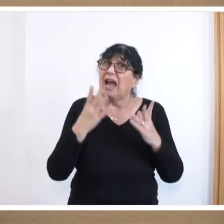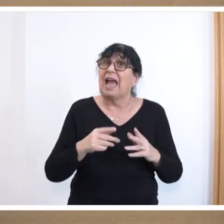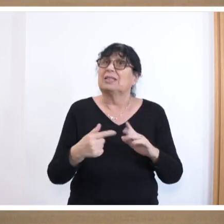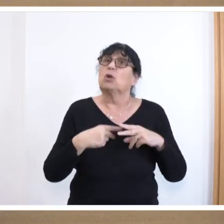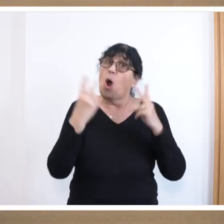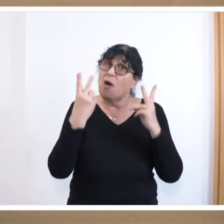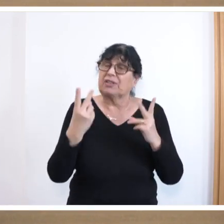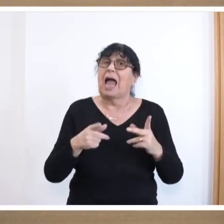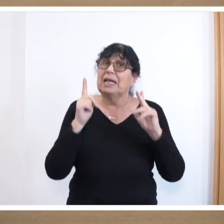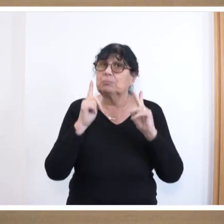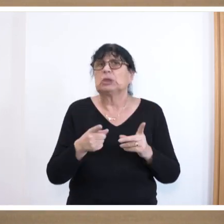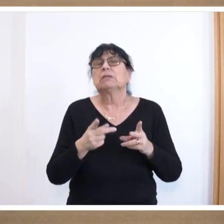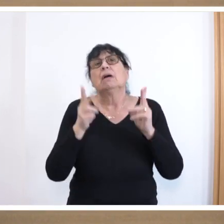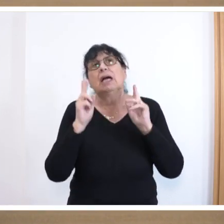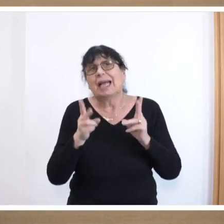sein.